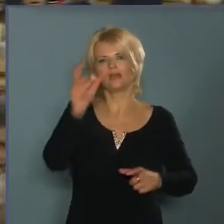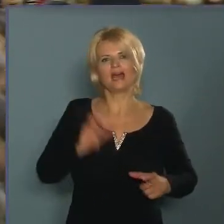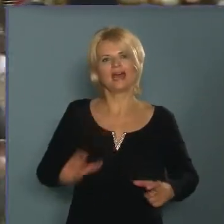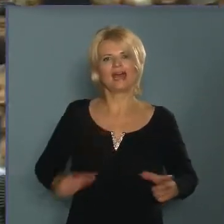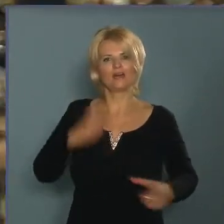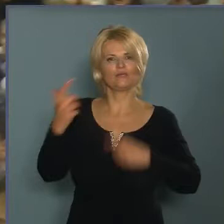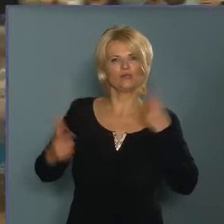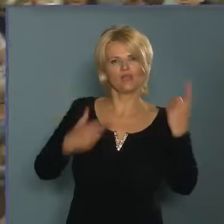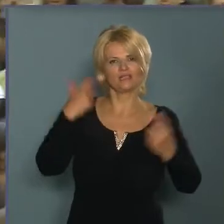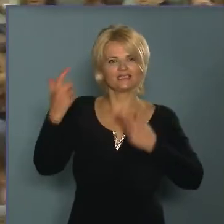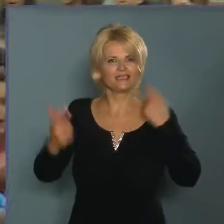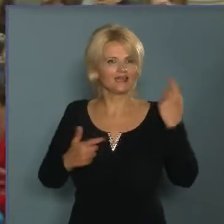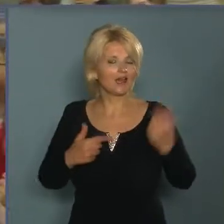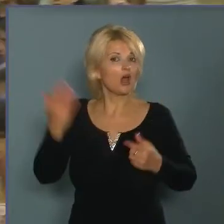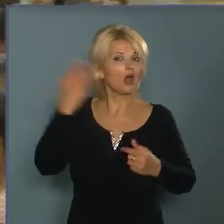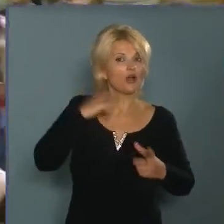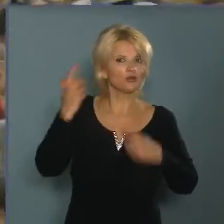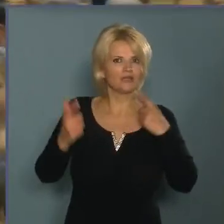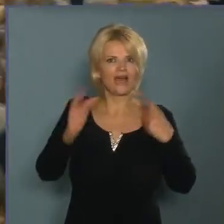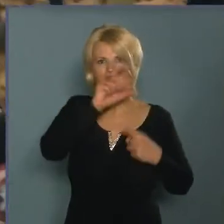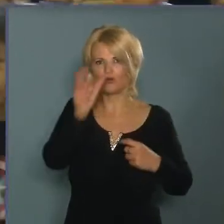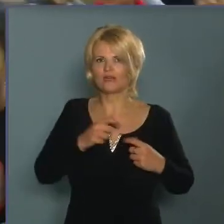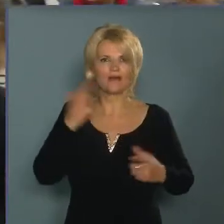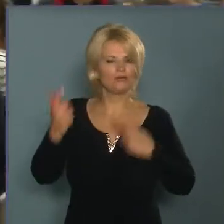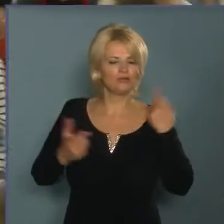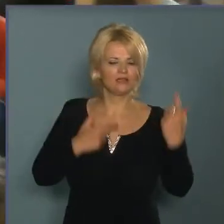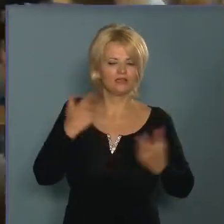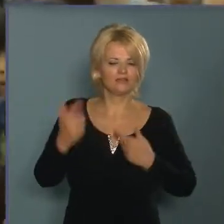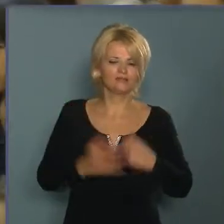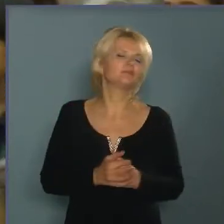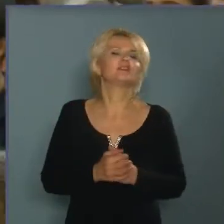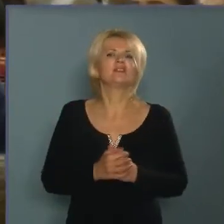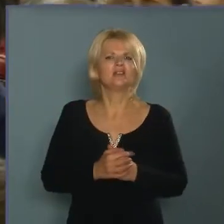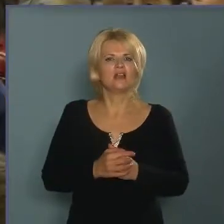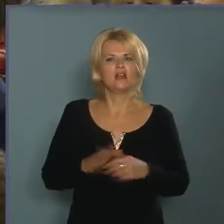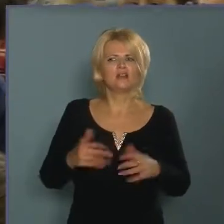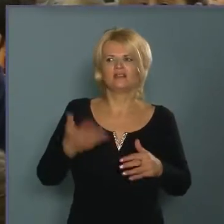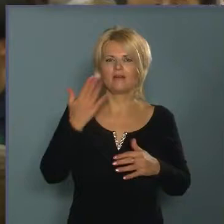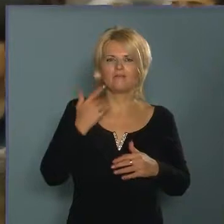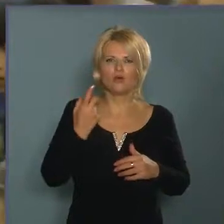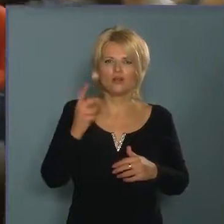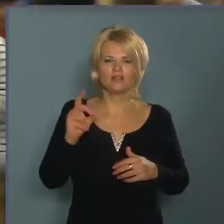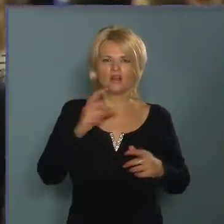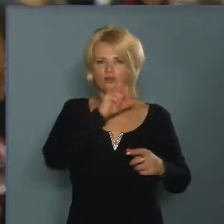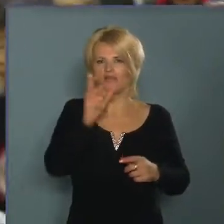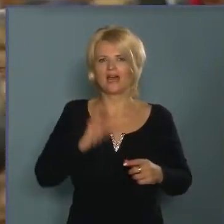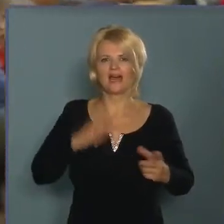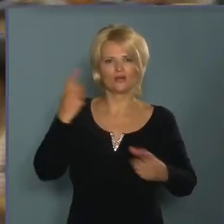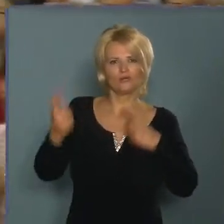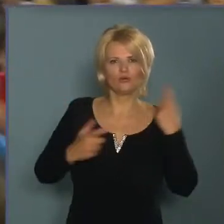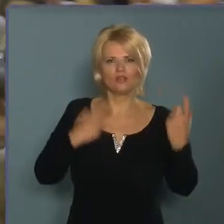A muszágot kiszteletéje. A muszágot nem ktörtáne, a jogi bonn Courtney receptet,